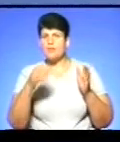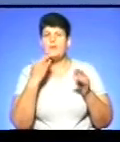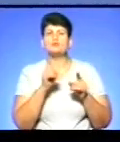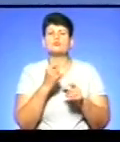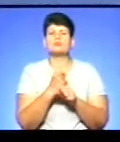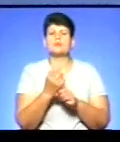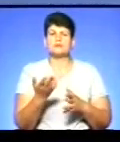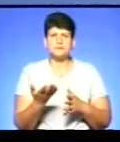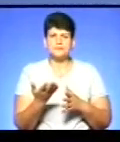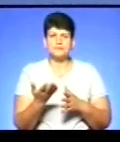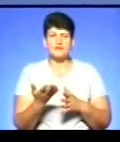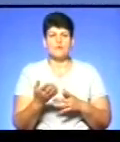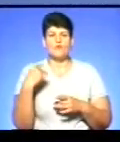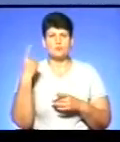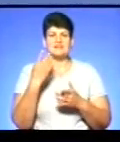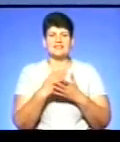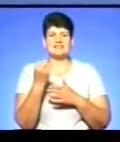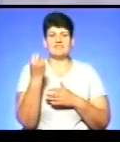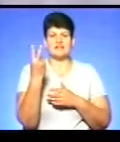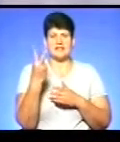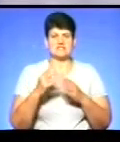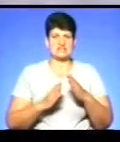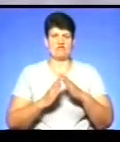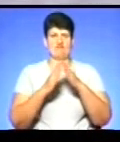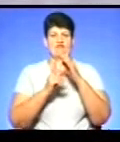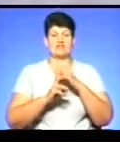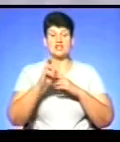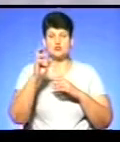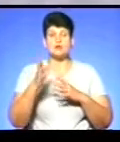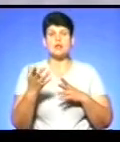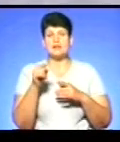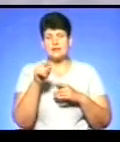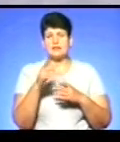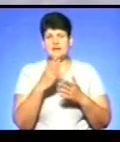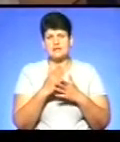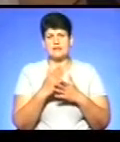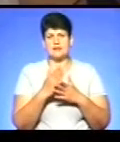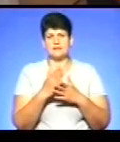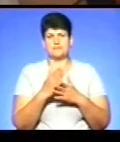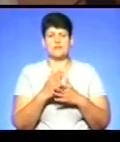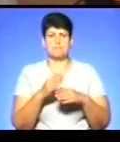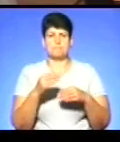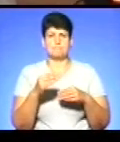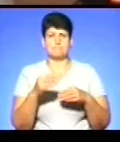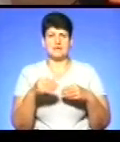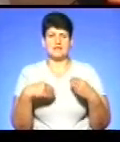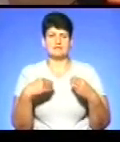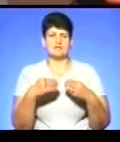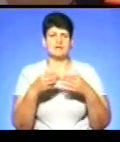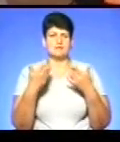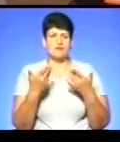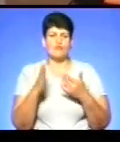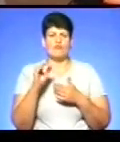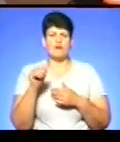області є 12 телеваж, що ведуть аналогове мовлення. На чотирьох із них відсутні цифрові передавачі. У Ватутіному, на Чигиринщині,